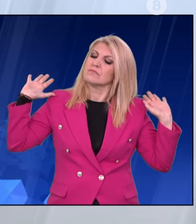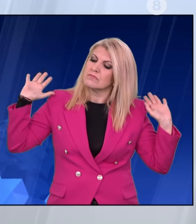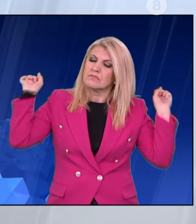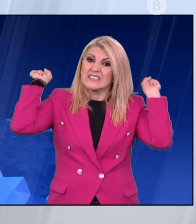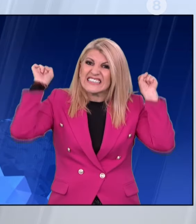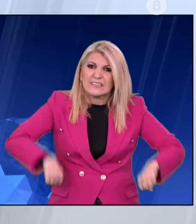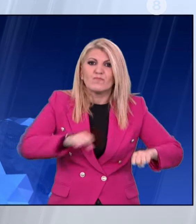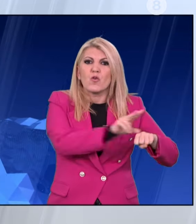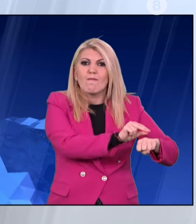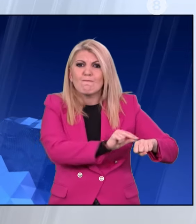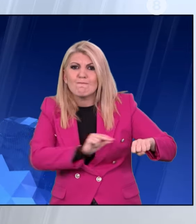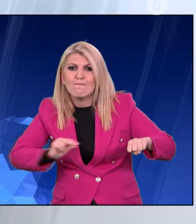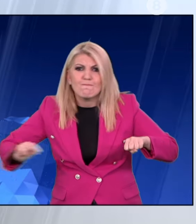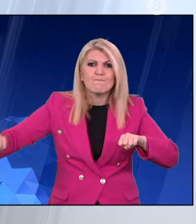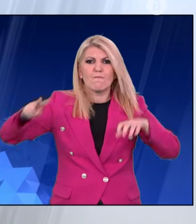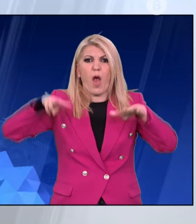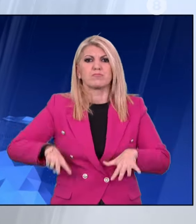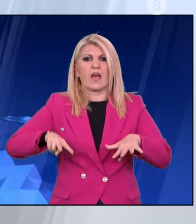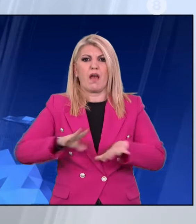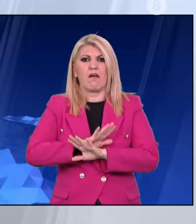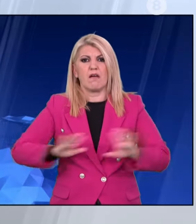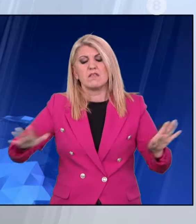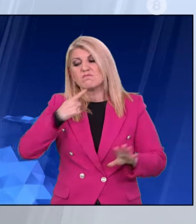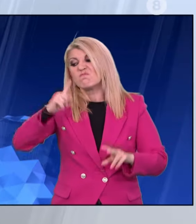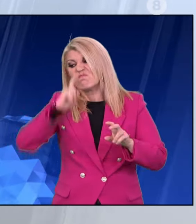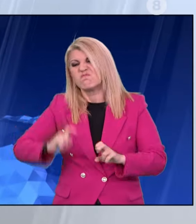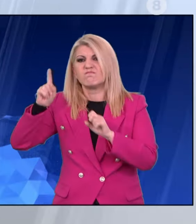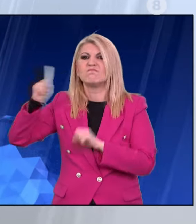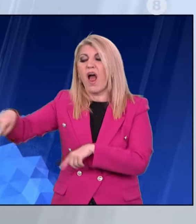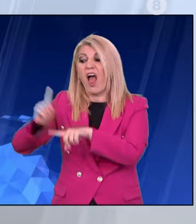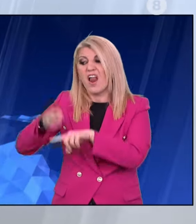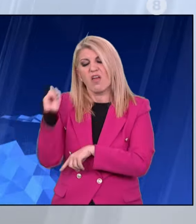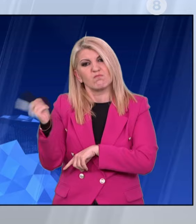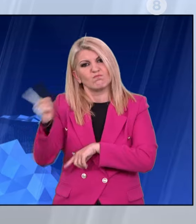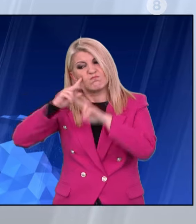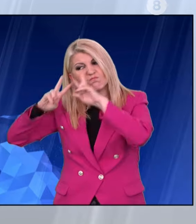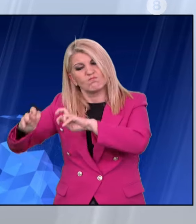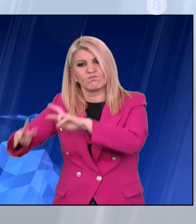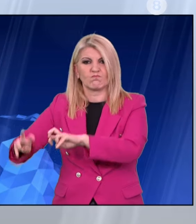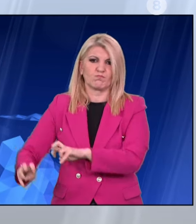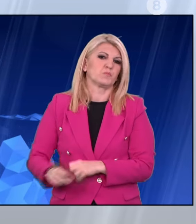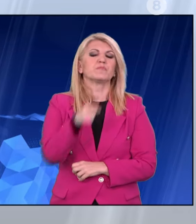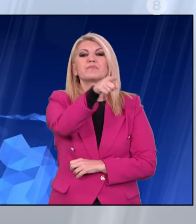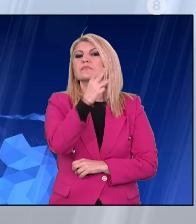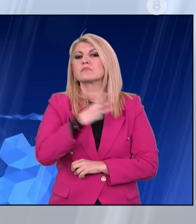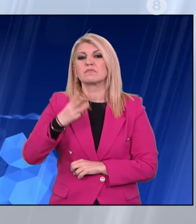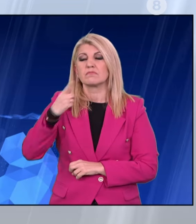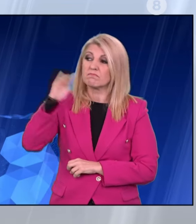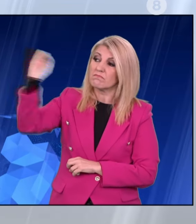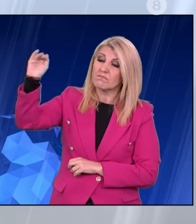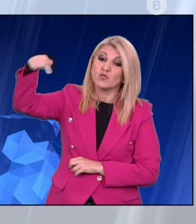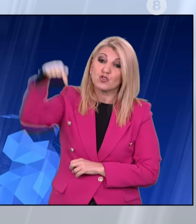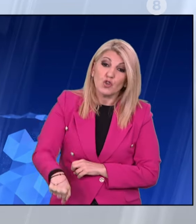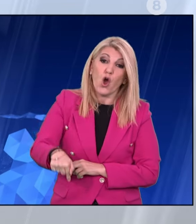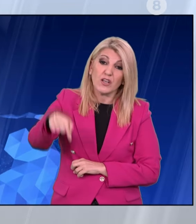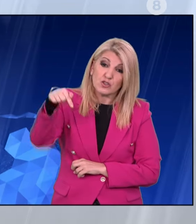Την απονομή δικαιοσύνη ζητούν ΣΥΡΙΖΑ και ΠΑΣΟΚ εξαπολύοντας πειρά κατά της κυβέρνησης. Καλούμε τον κύριο Μητσοτάκη να αρθεί έστω και τώρα στο